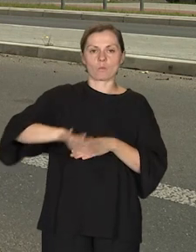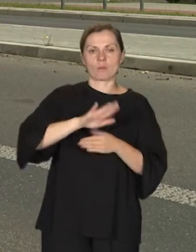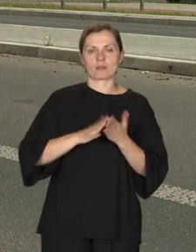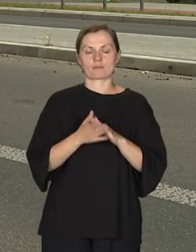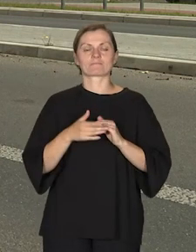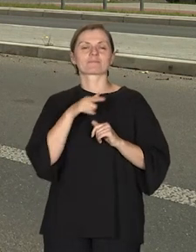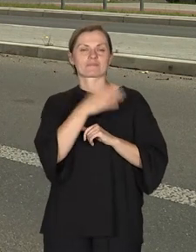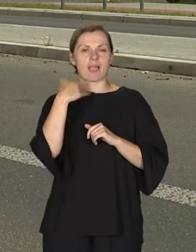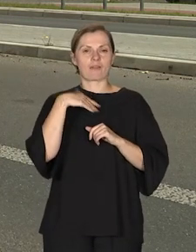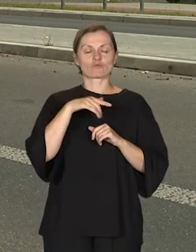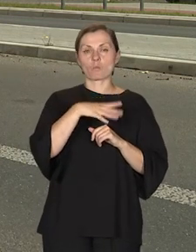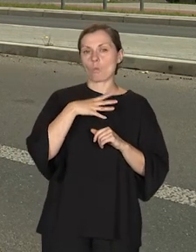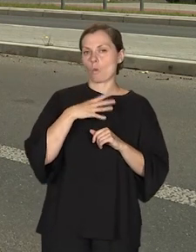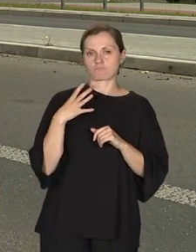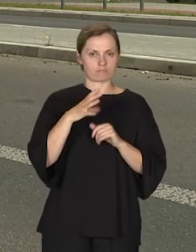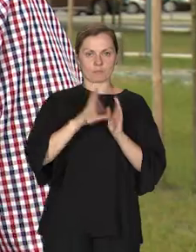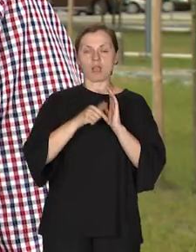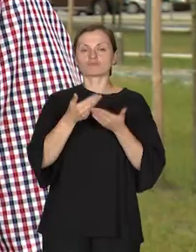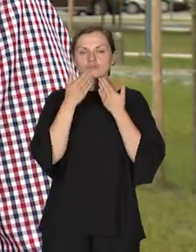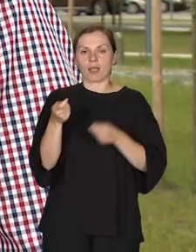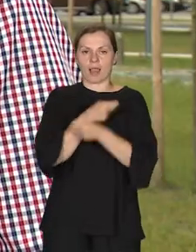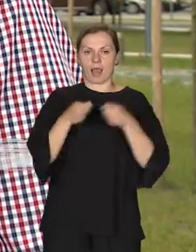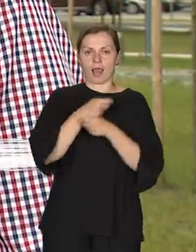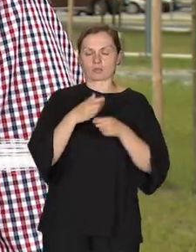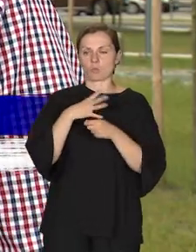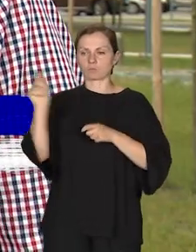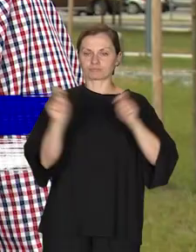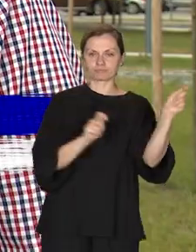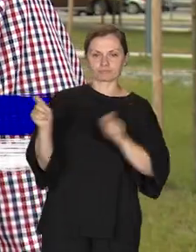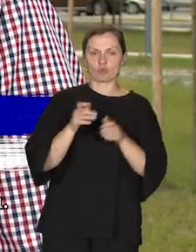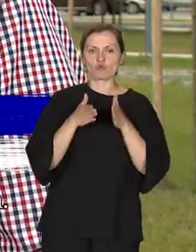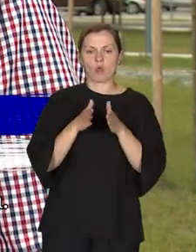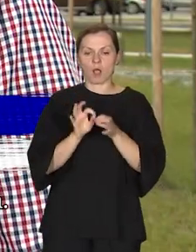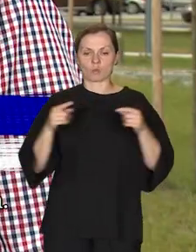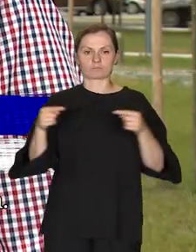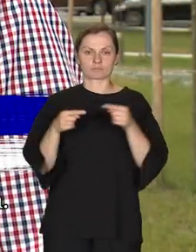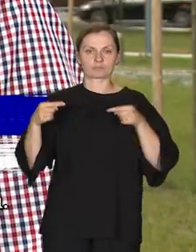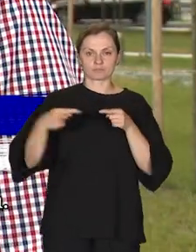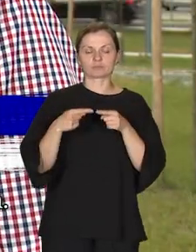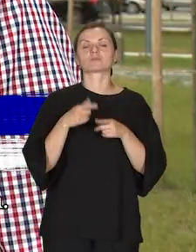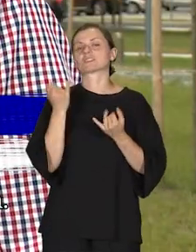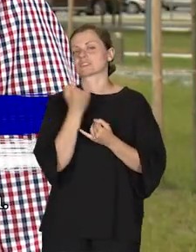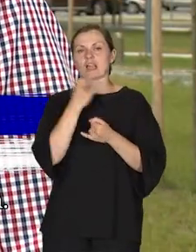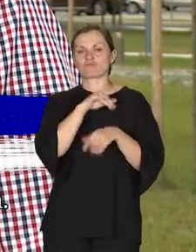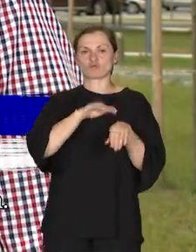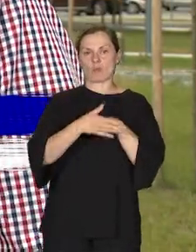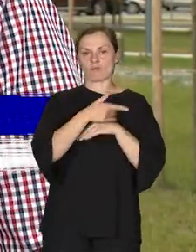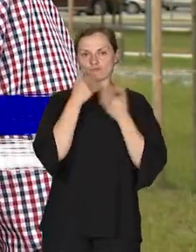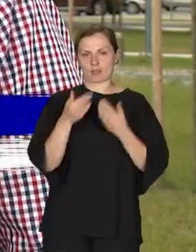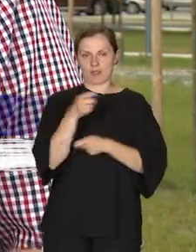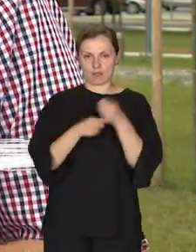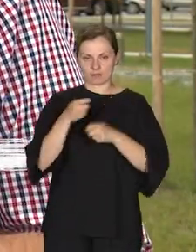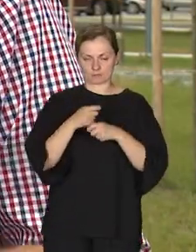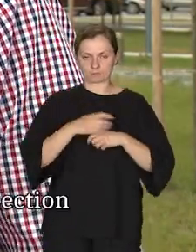kiedyś był majątnym miastem ze względu na handel. Miasto na styku kultur, na styku szlaków. I Tarnogród zawsze z tego handlu słynął.